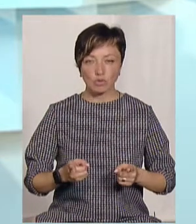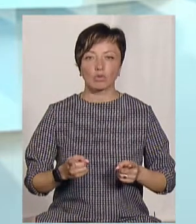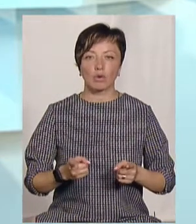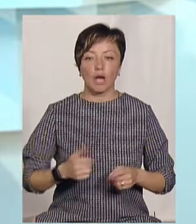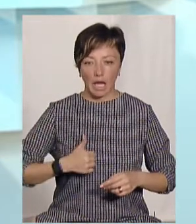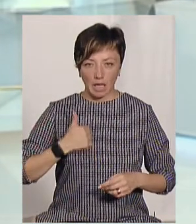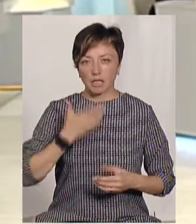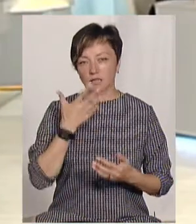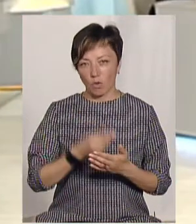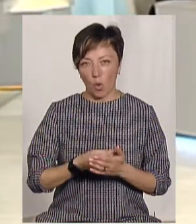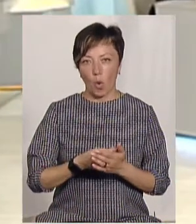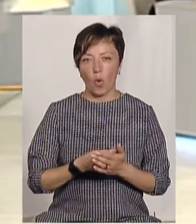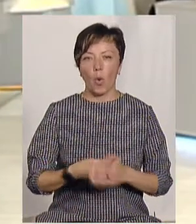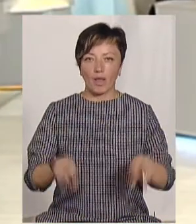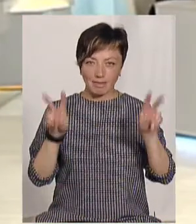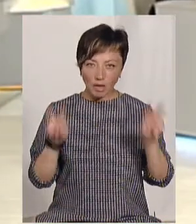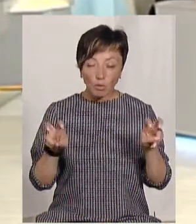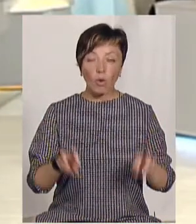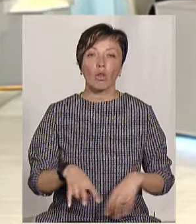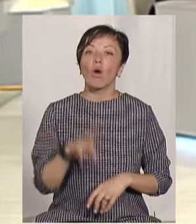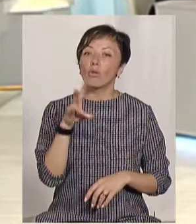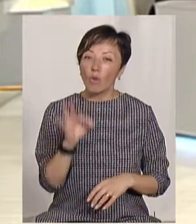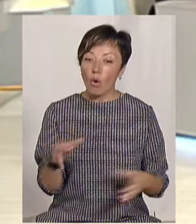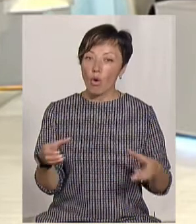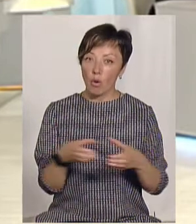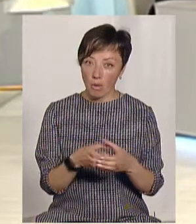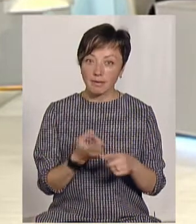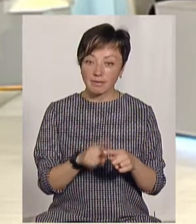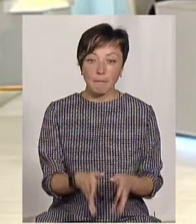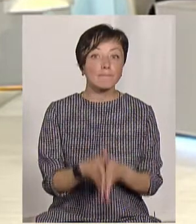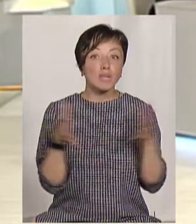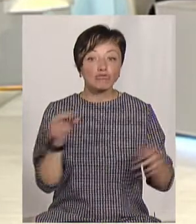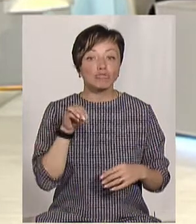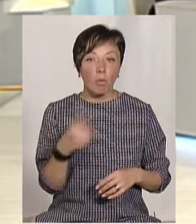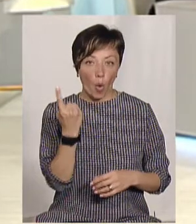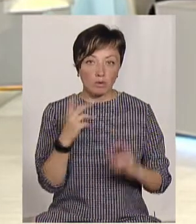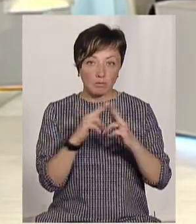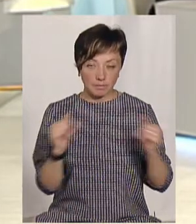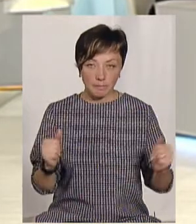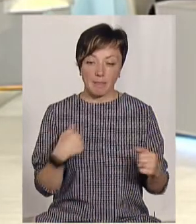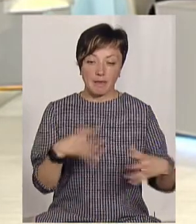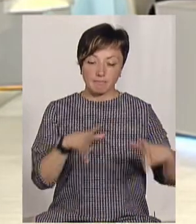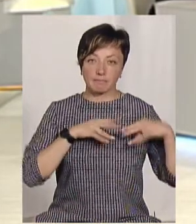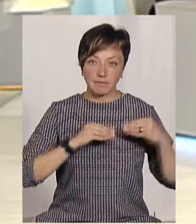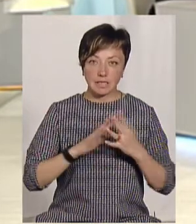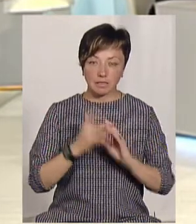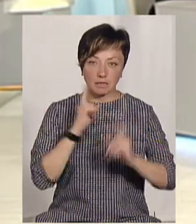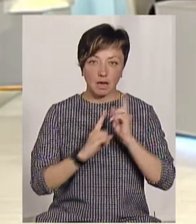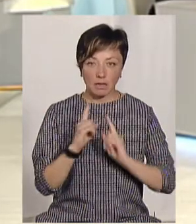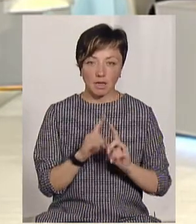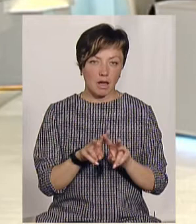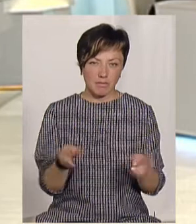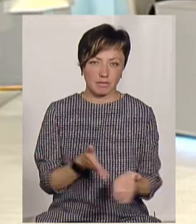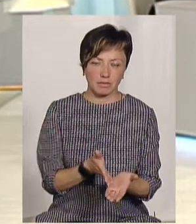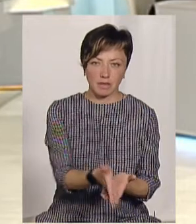гідно свого такого титулу. Але ж знову ж таки громада, це ж більше. І ми з селищною радою, в принципі, пішли тим